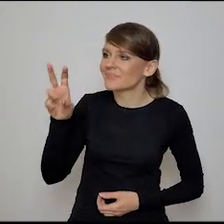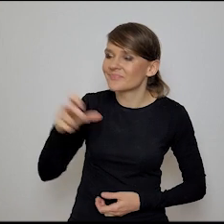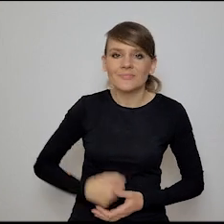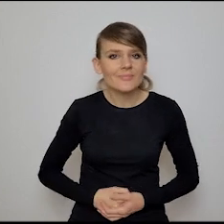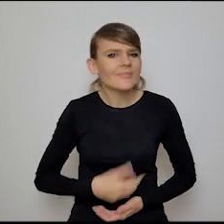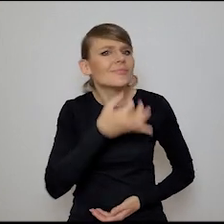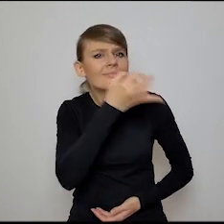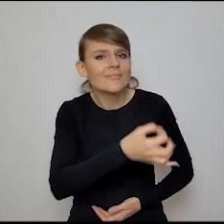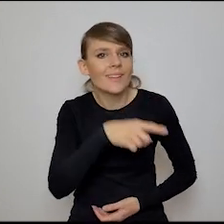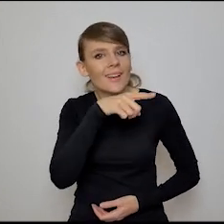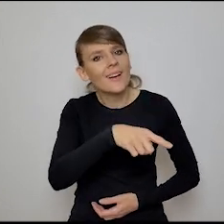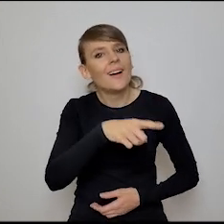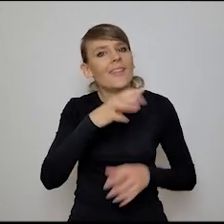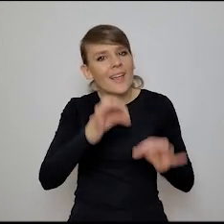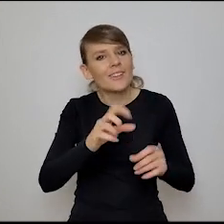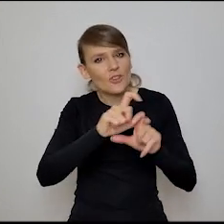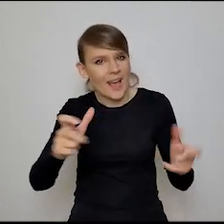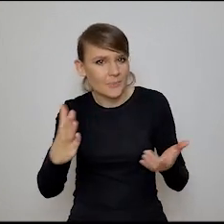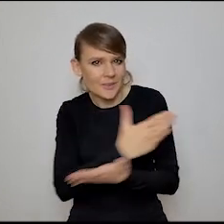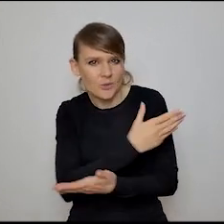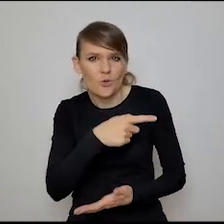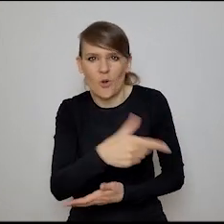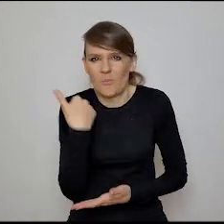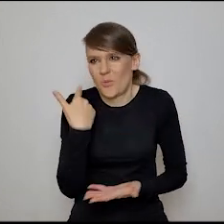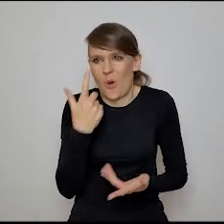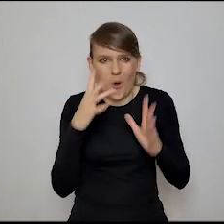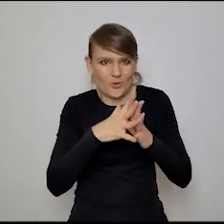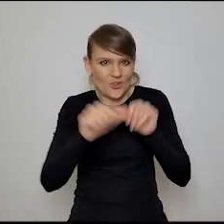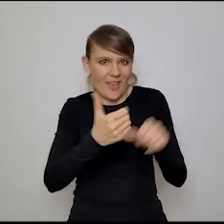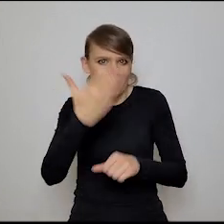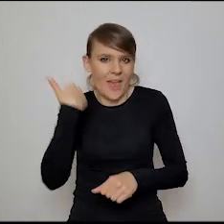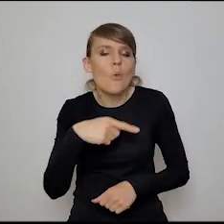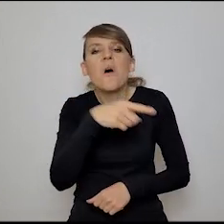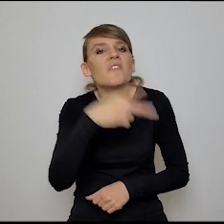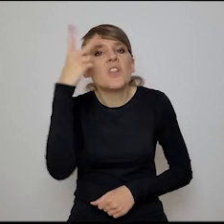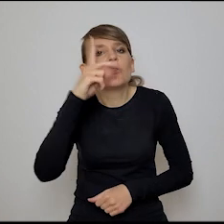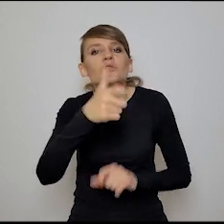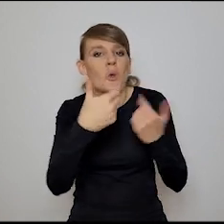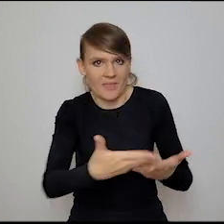powiedz mi, co ci z perspektywy czasu, bo to już było to prawie dekady temu, dała ta filozofia?